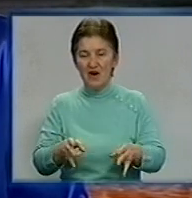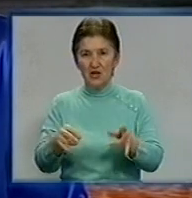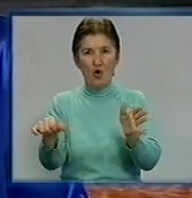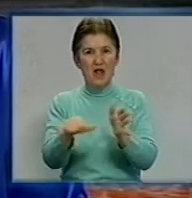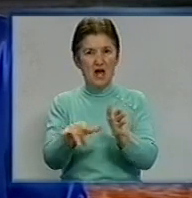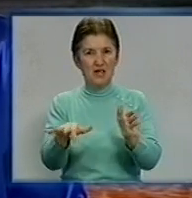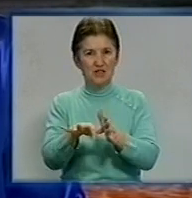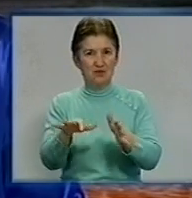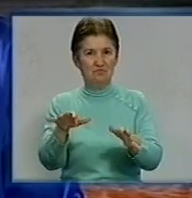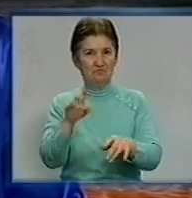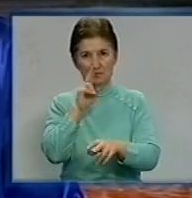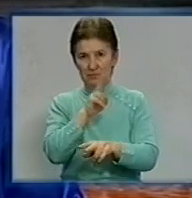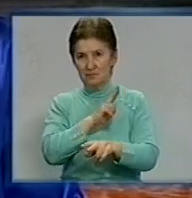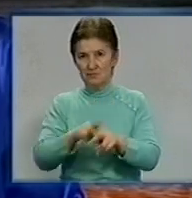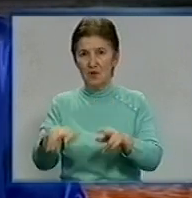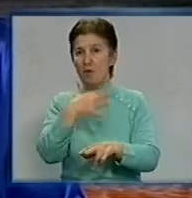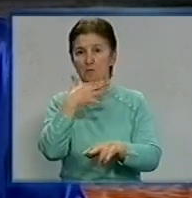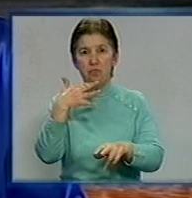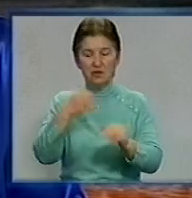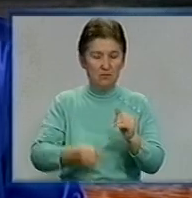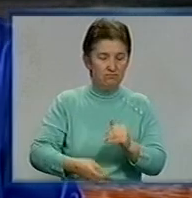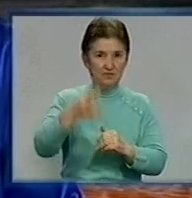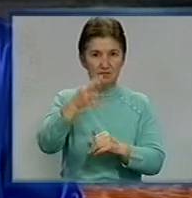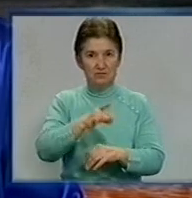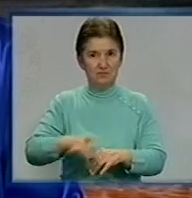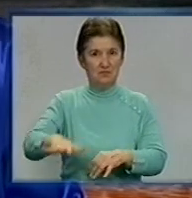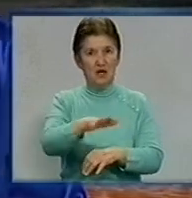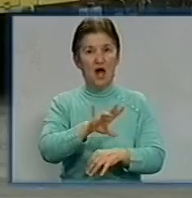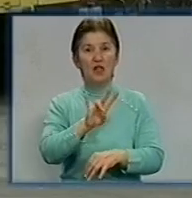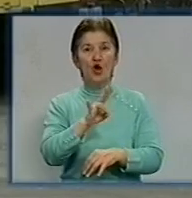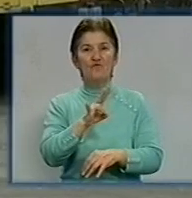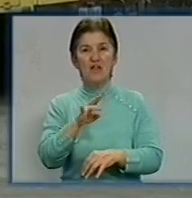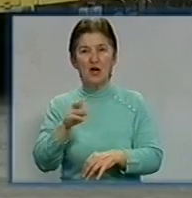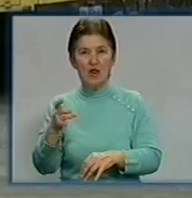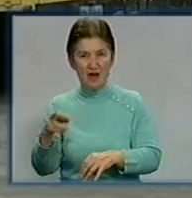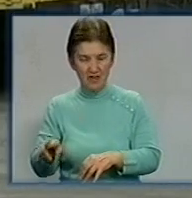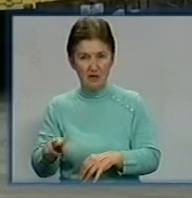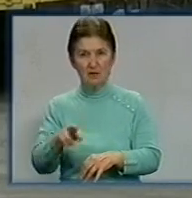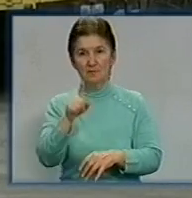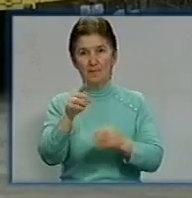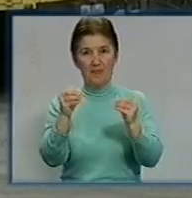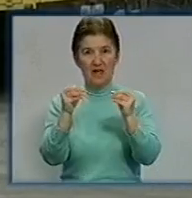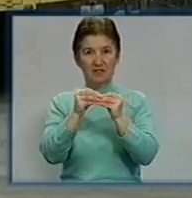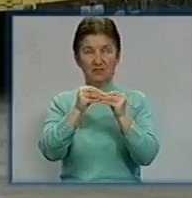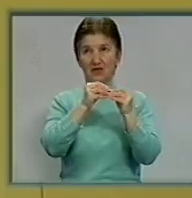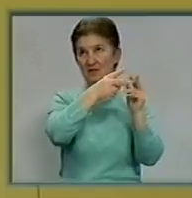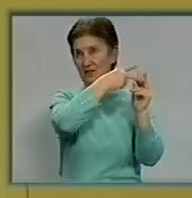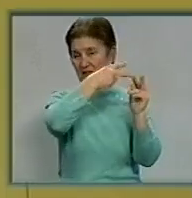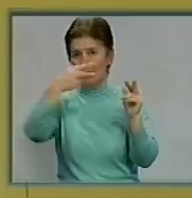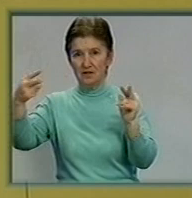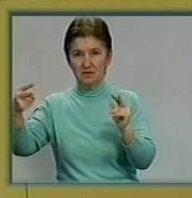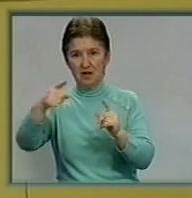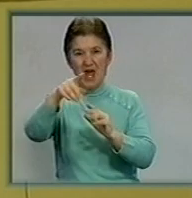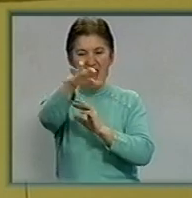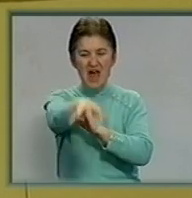вчорашнього вечора світло зникло у багатоповерхівках мікрорайону Новомиколаївка. Дві лінії по 10 кіловольт кожна пошкодили екскаватором.